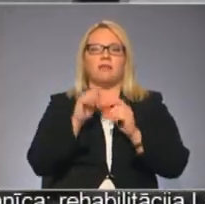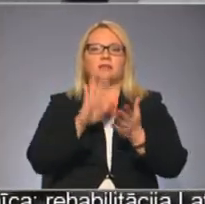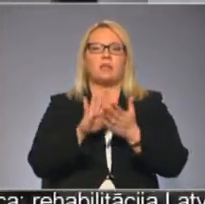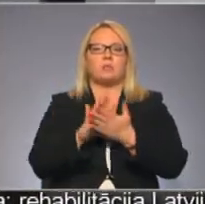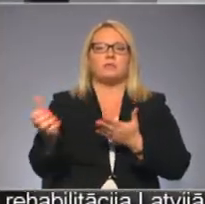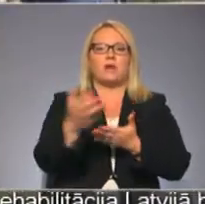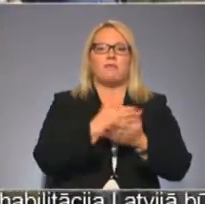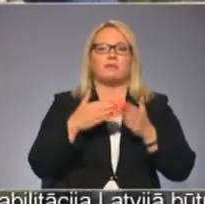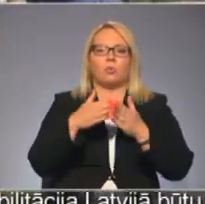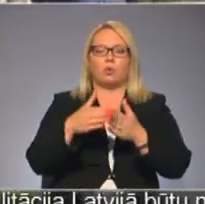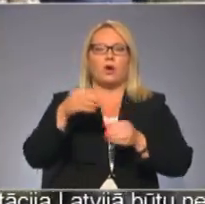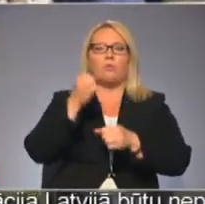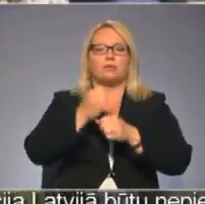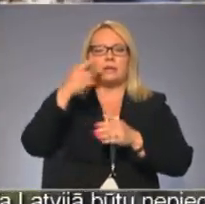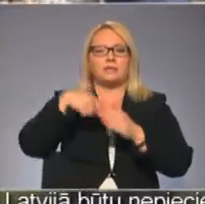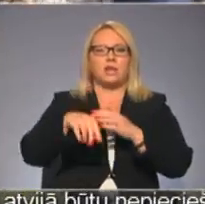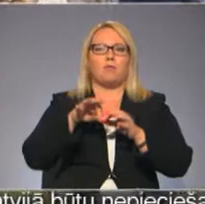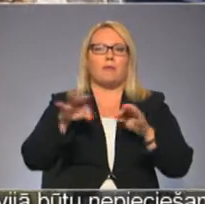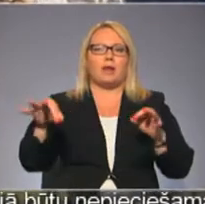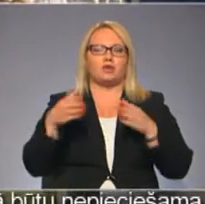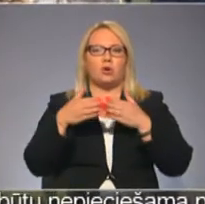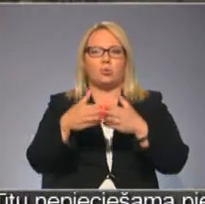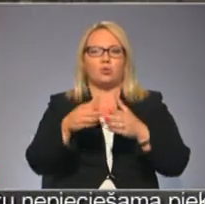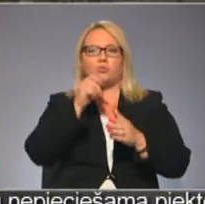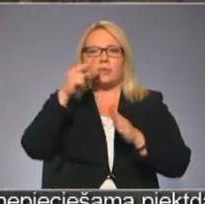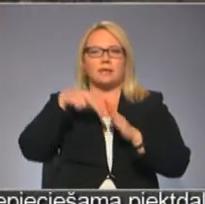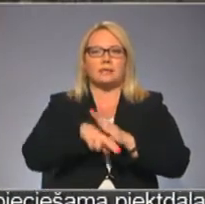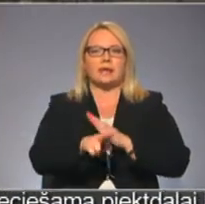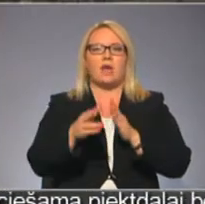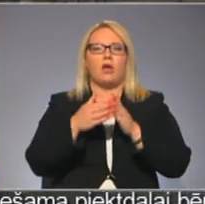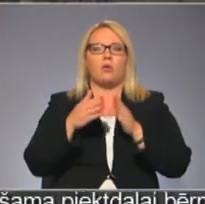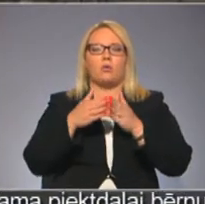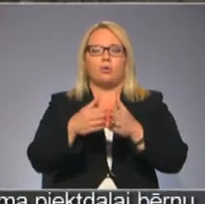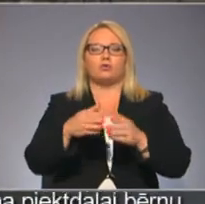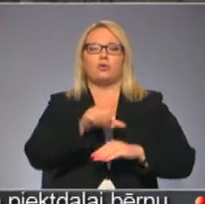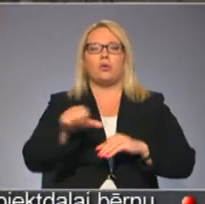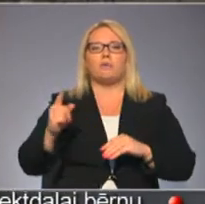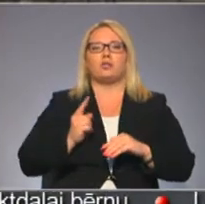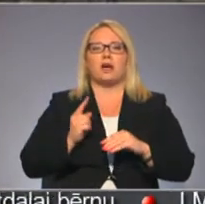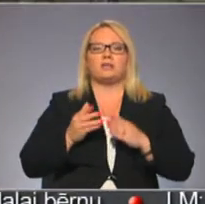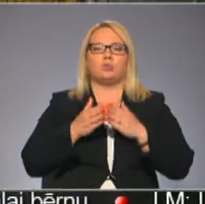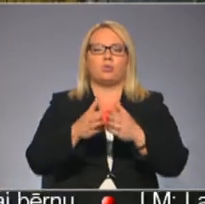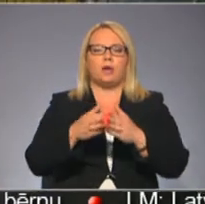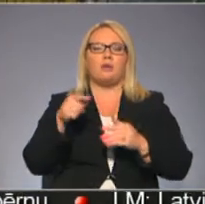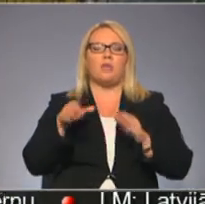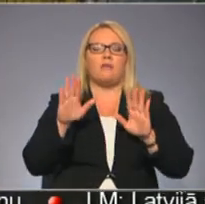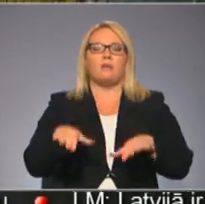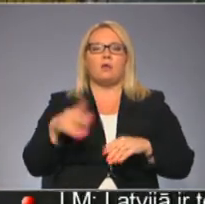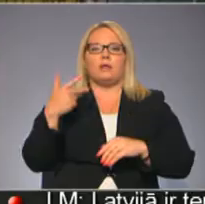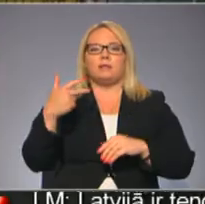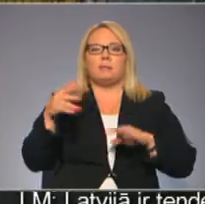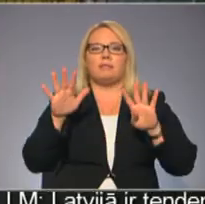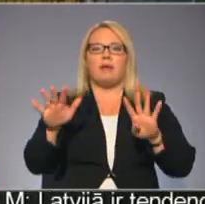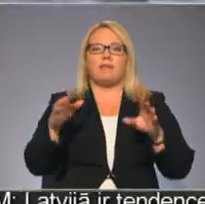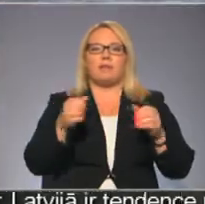savācaja kuģis, ostas dziļu un mērīšanas kuģis, ūdens līdēja kuģis un arī vairāk robežsardu skuteri. Kopumā šeit var uzturēties 39